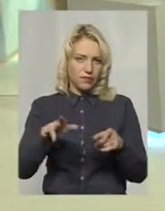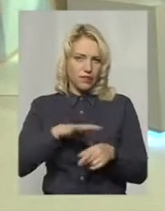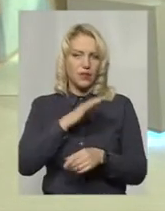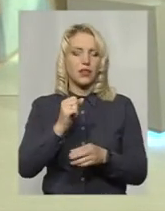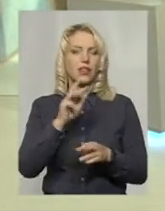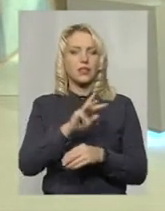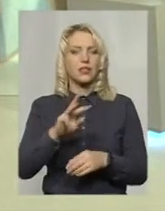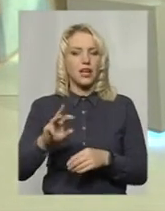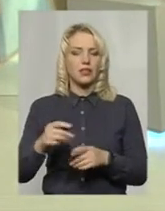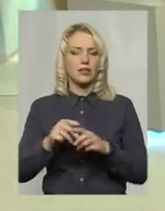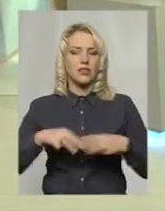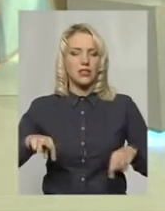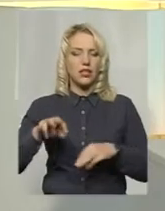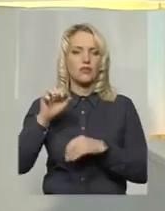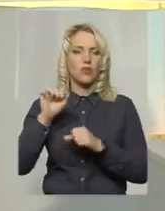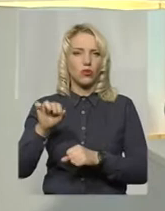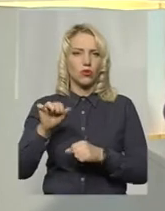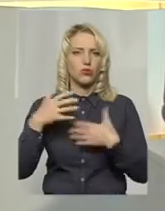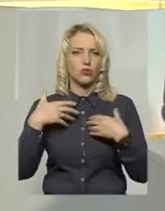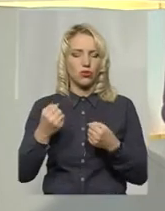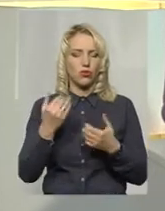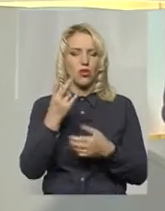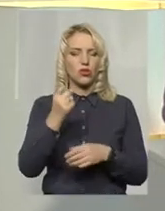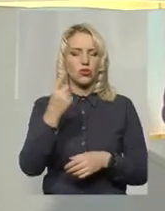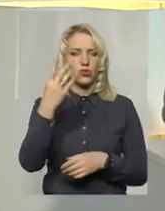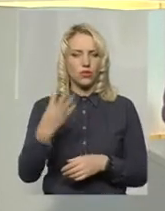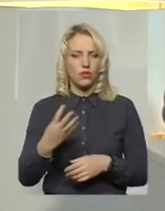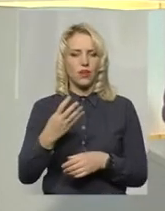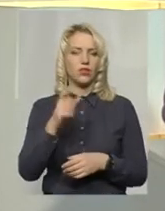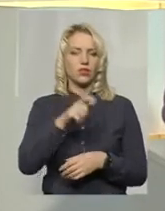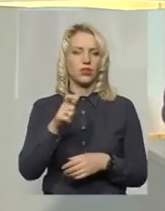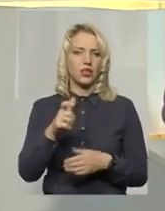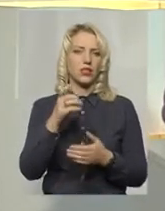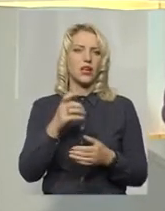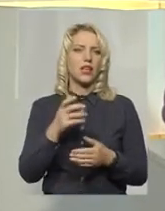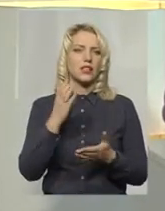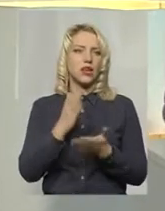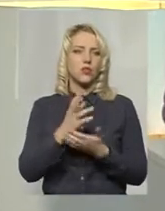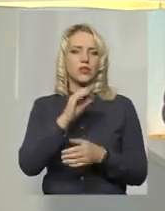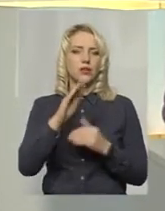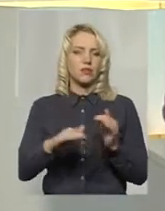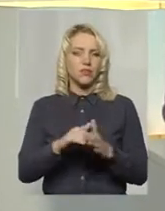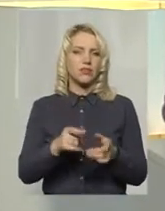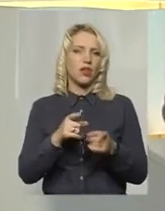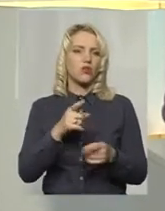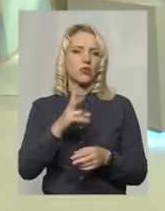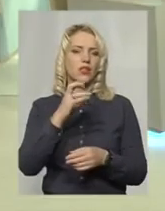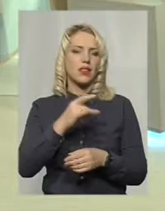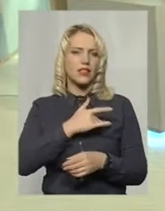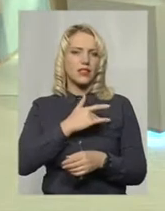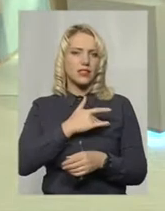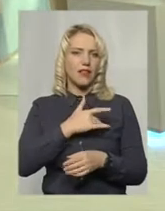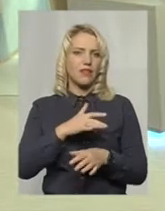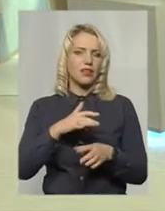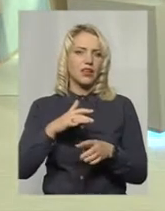здоров'я є інформація, що чверть дорослих українців знаходиться під потенційною загрозою серцевого нападу. А на Хмельниччині які тенденції